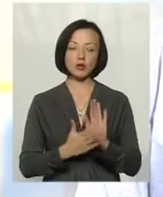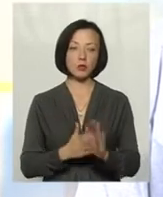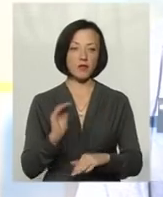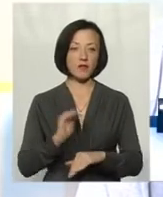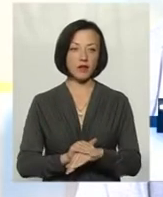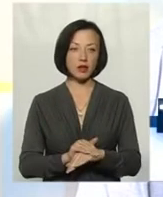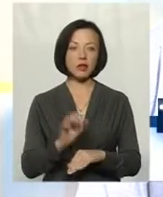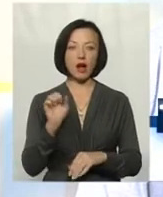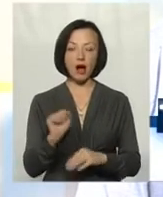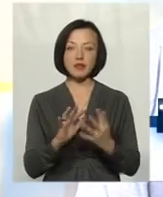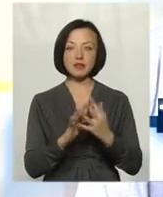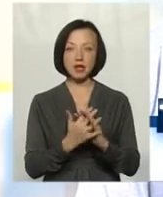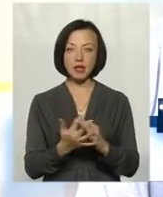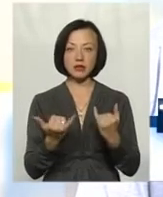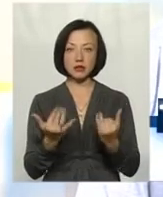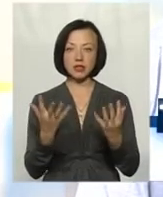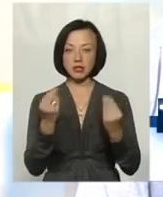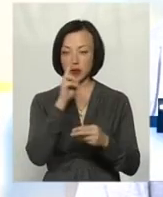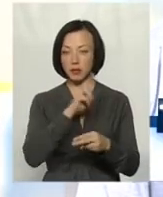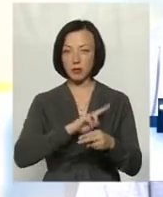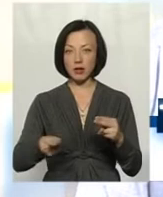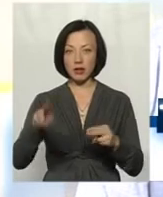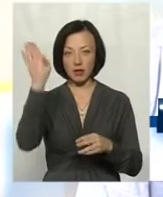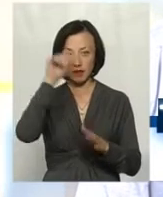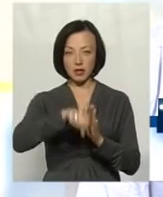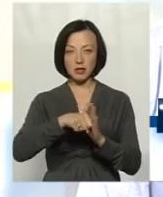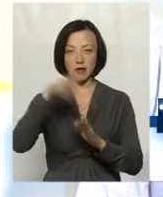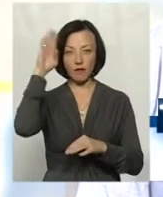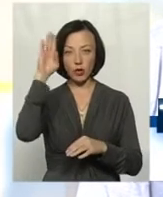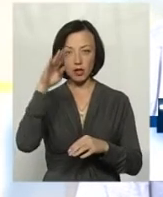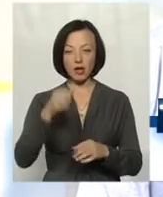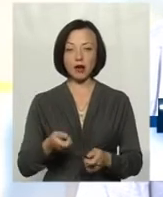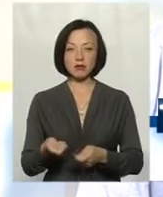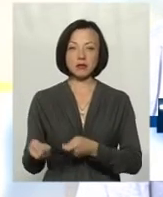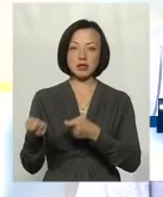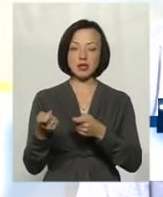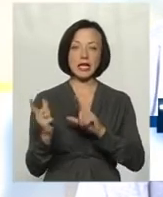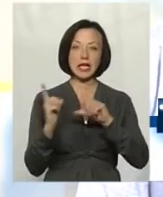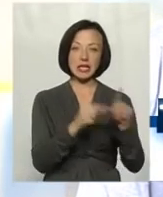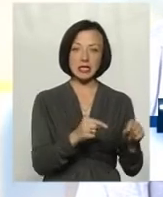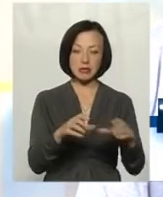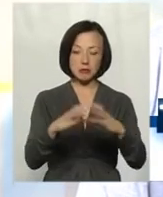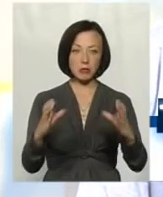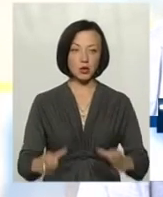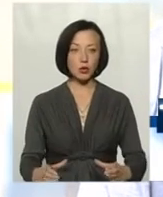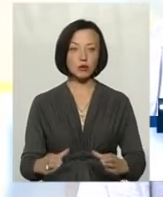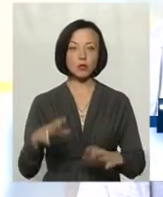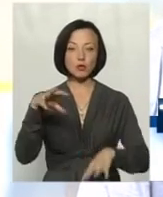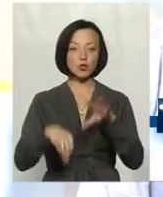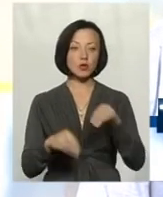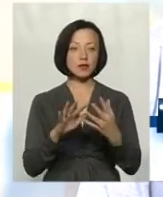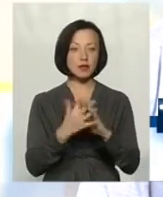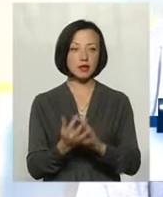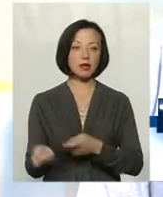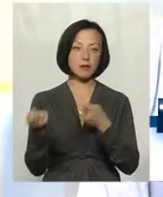В селах, яких на сьогоднішній день вже пропадали в краницях води, і люди вже їздять з бітонами по сусідніх населених пунктах і